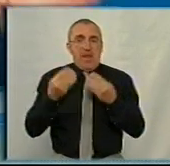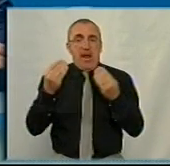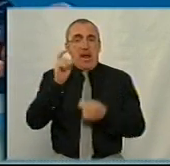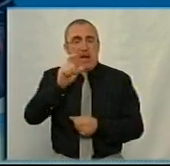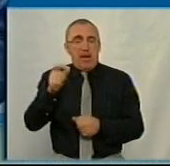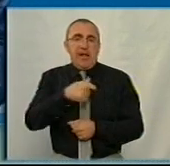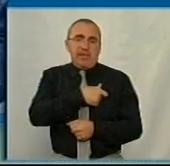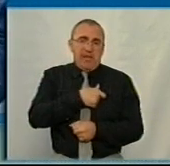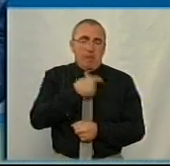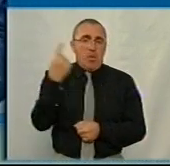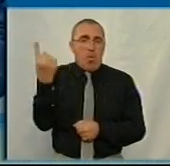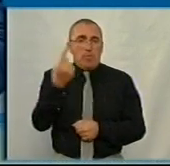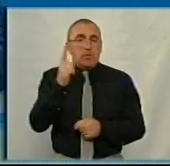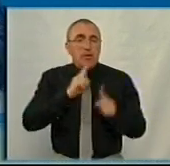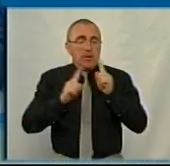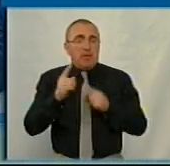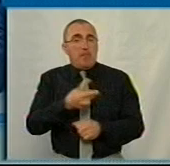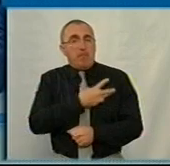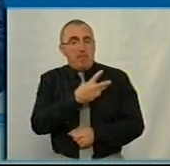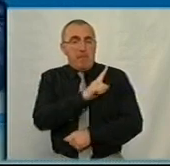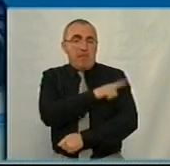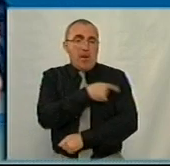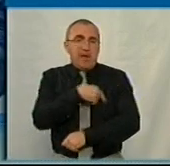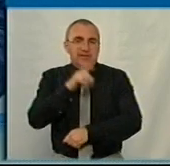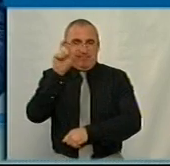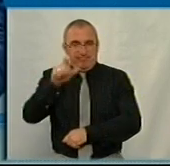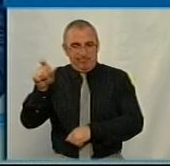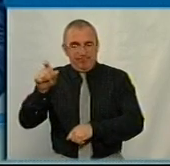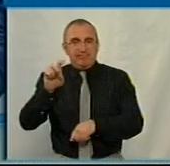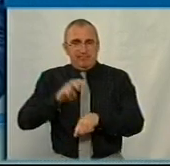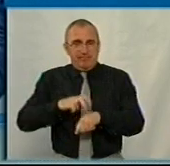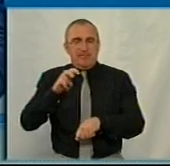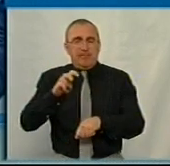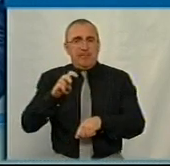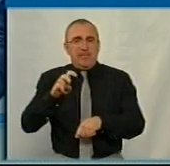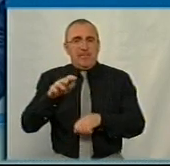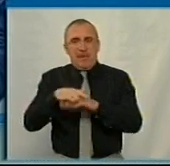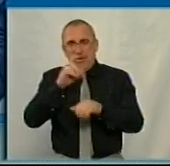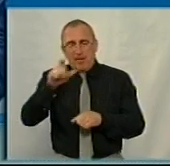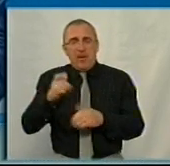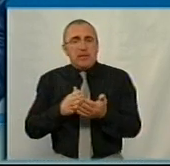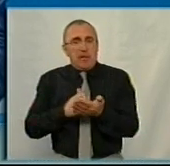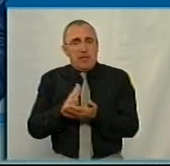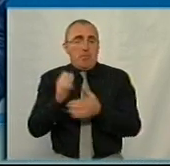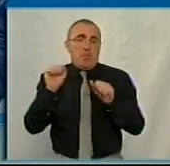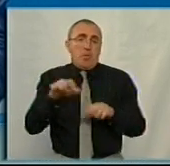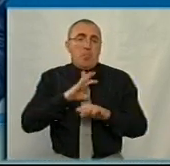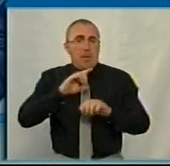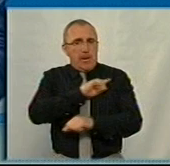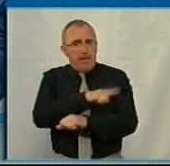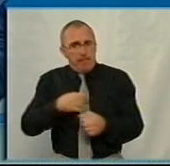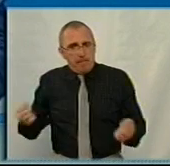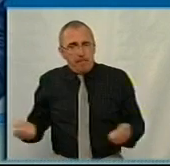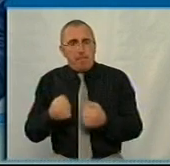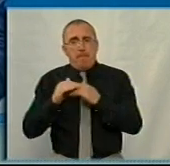в тому числі депутатів обласної ради, бажання медичних працівників і самого населення, про певний напрямок, який може бути підсилений за